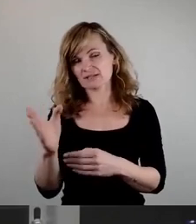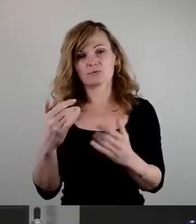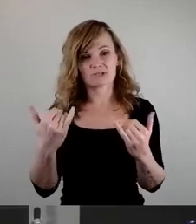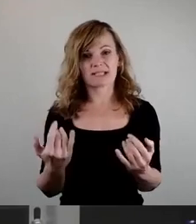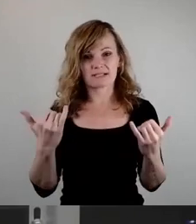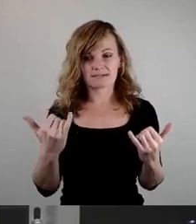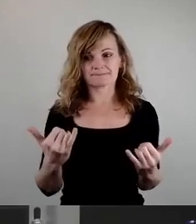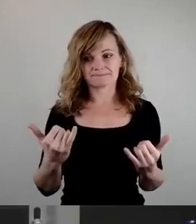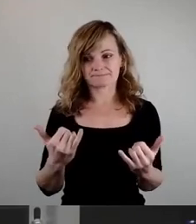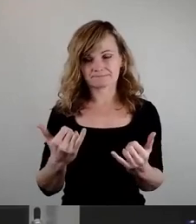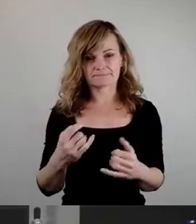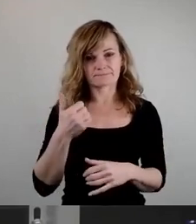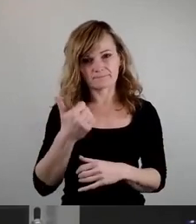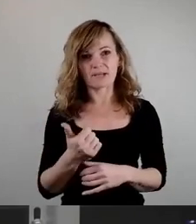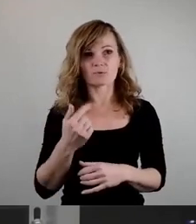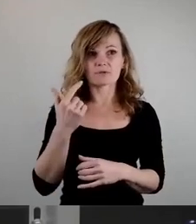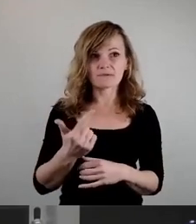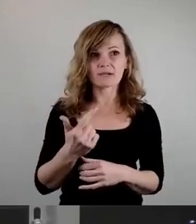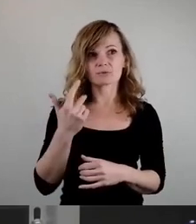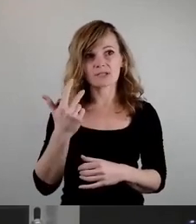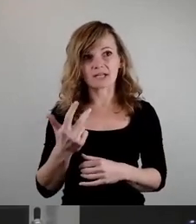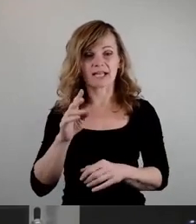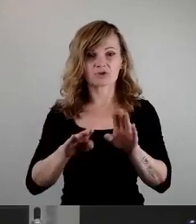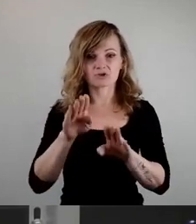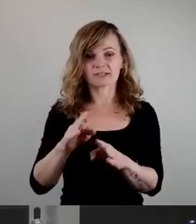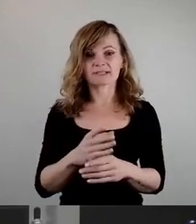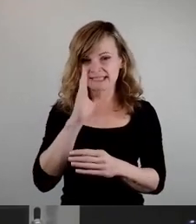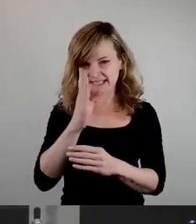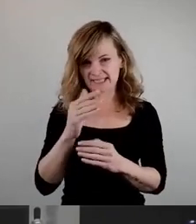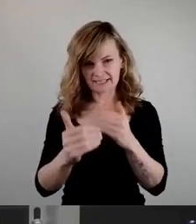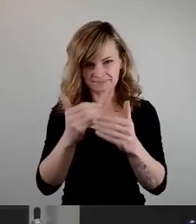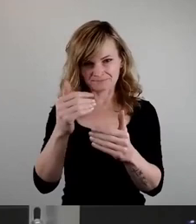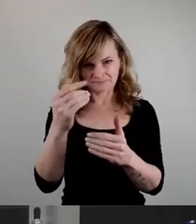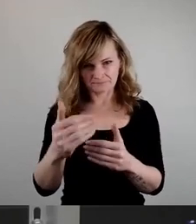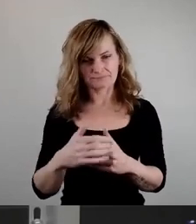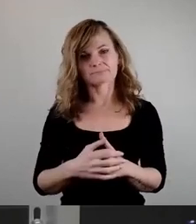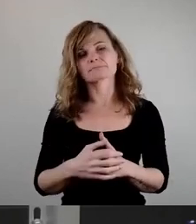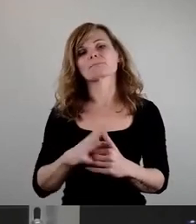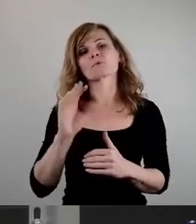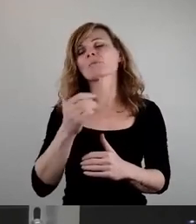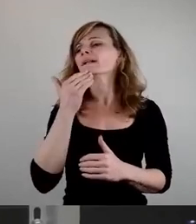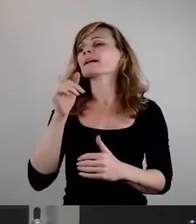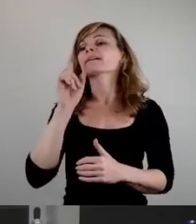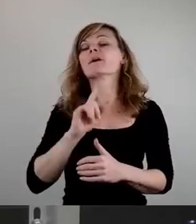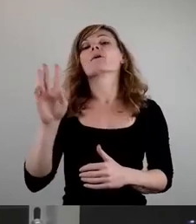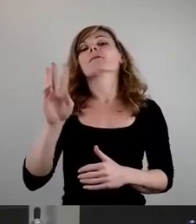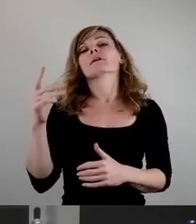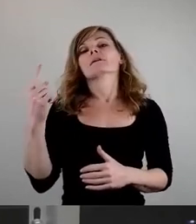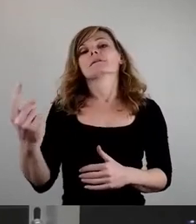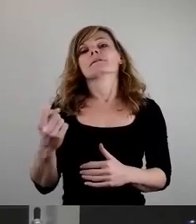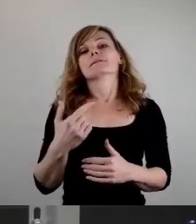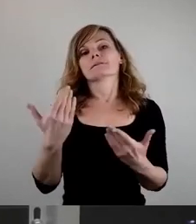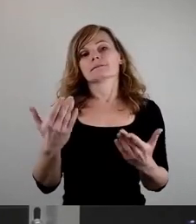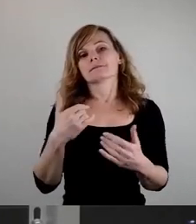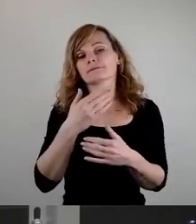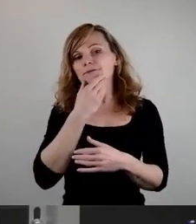ein oder zwei oder drei Schritte in die richtige Richtung. Wie gesagt, nochmal danke, Frau Wagner. Und lassen Sie hier ein